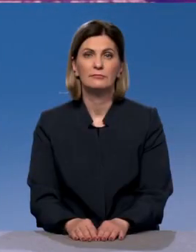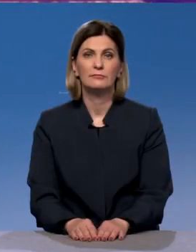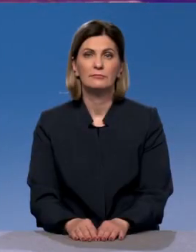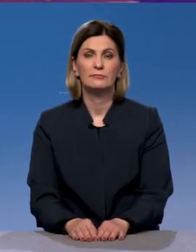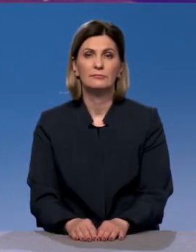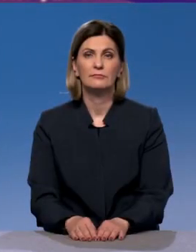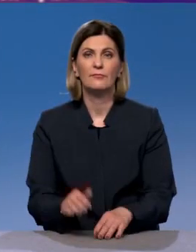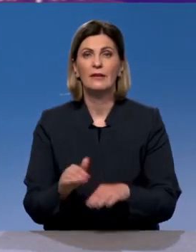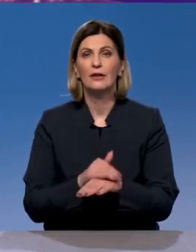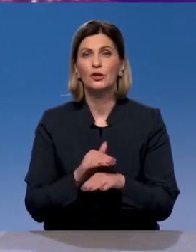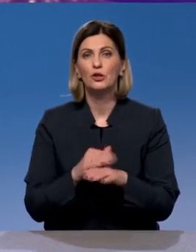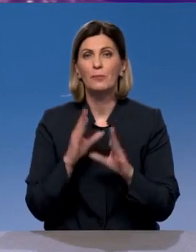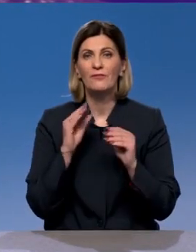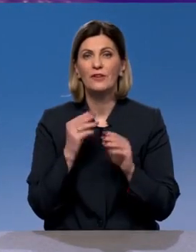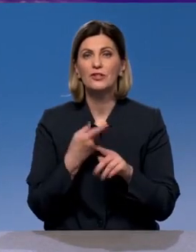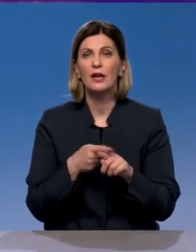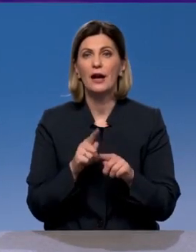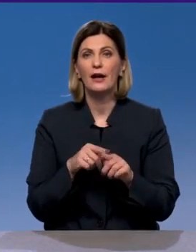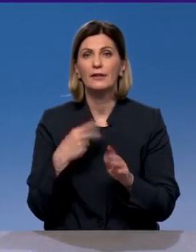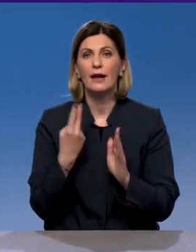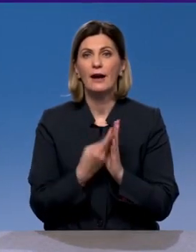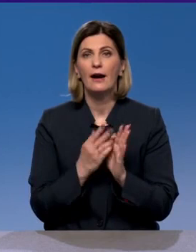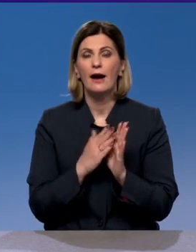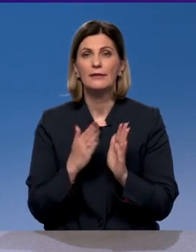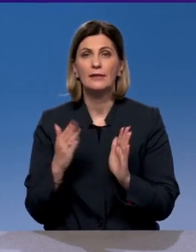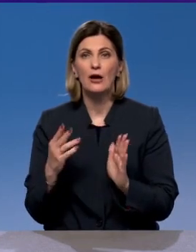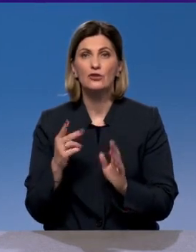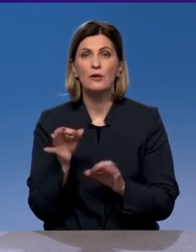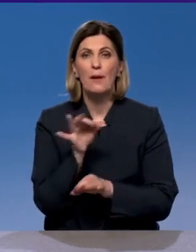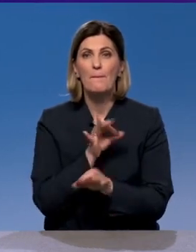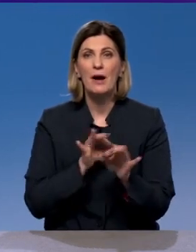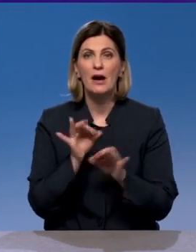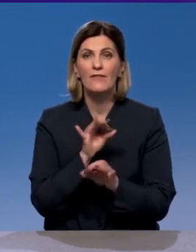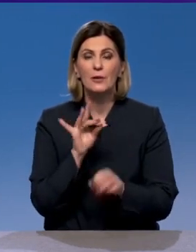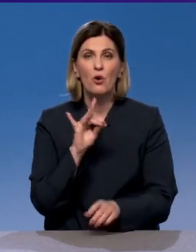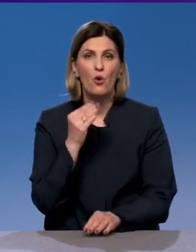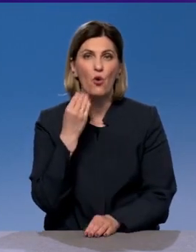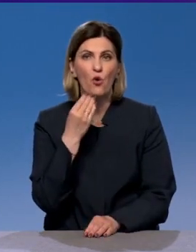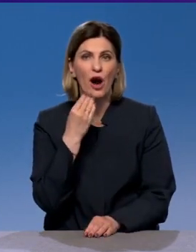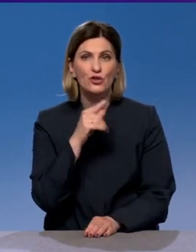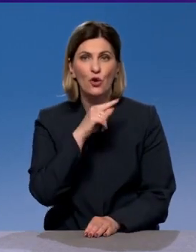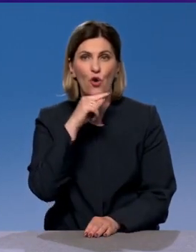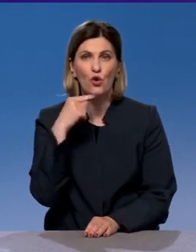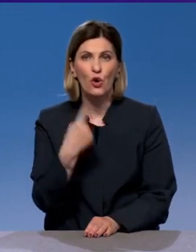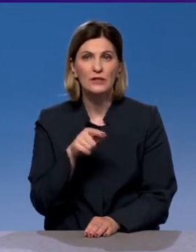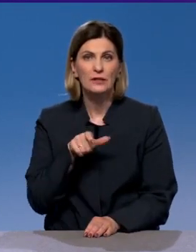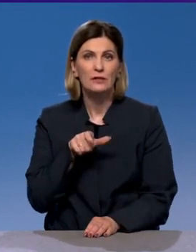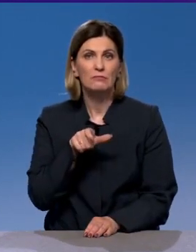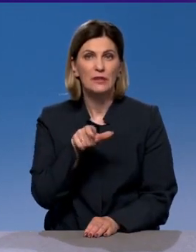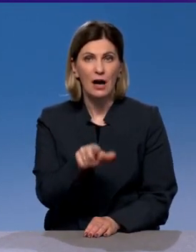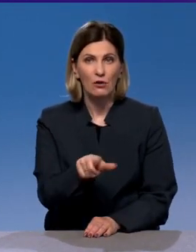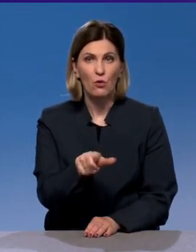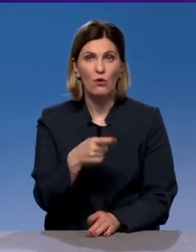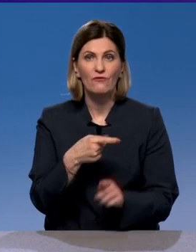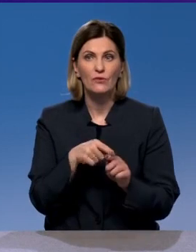Добрый вечер. Это отражение. Поговорим о качестве российских дорог. Это качество могут вернуть под контроль ГИБДД. Дело в том,